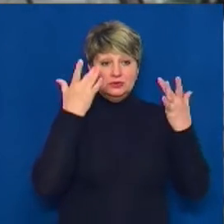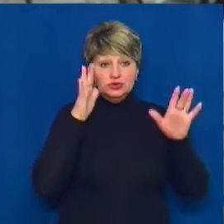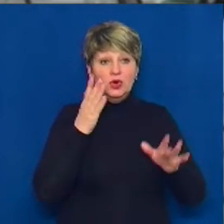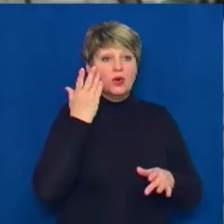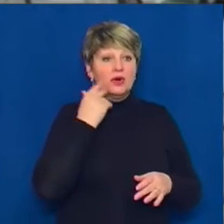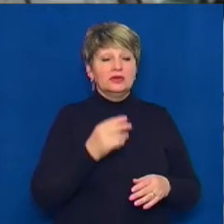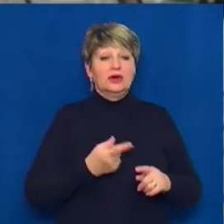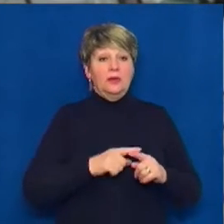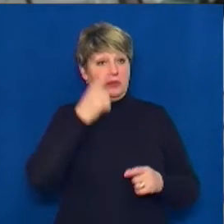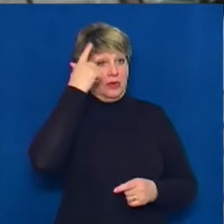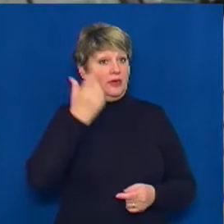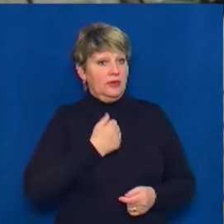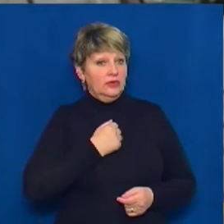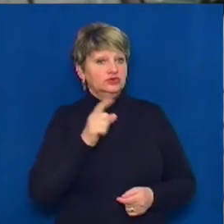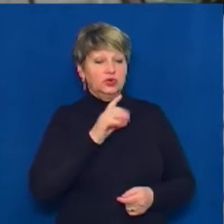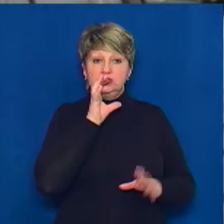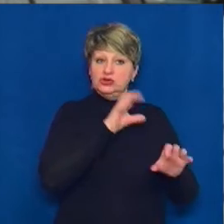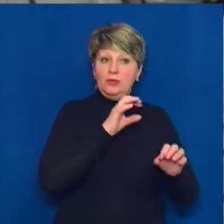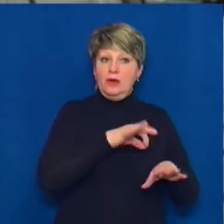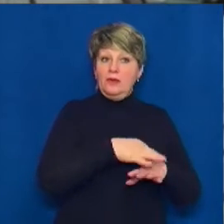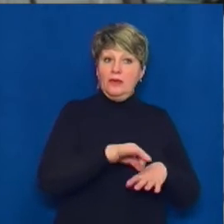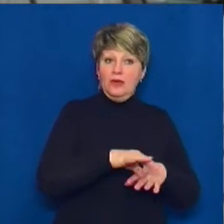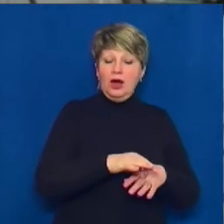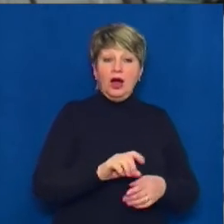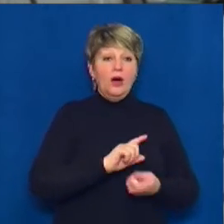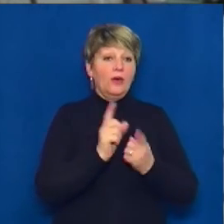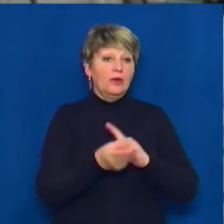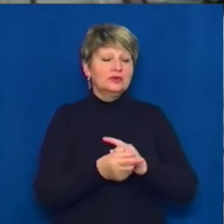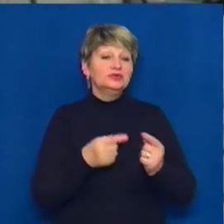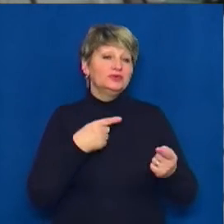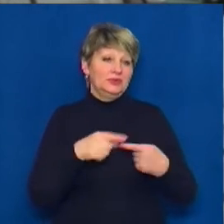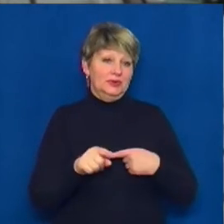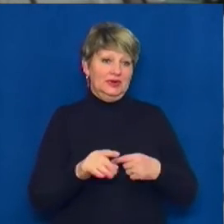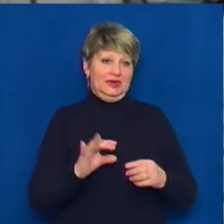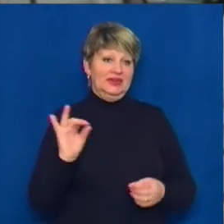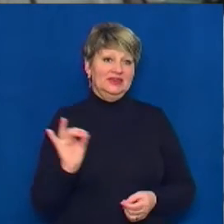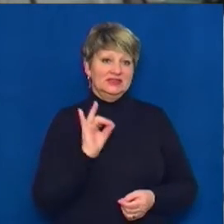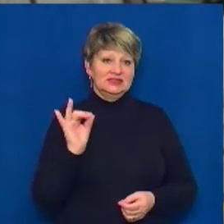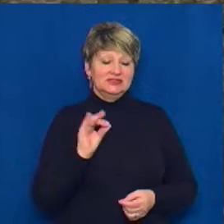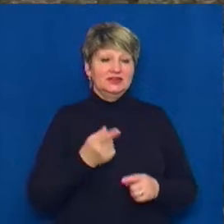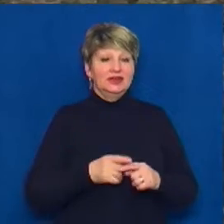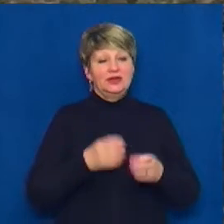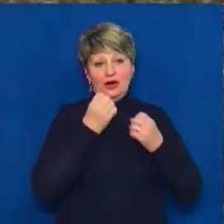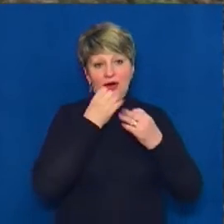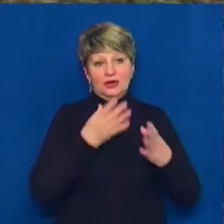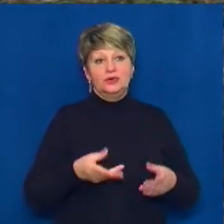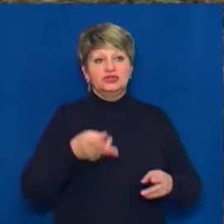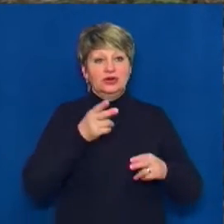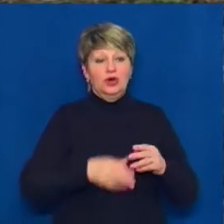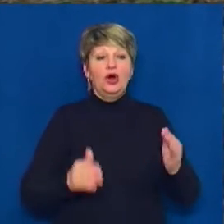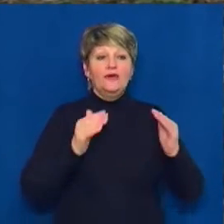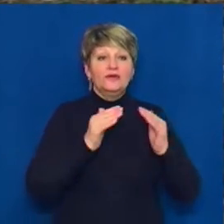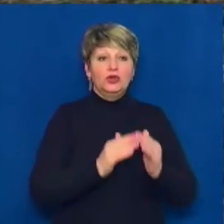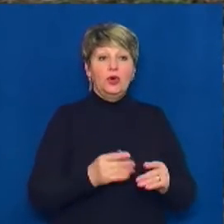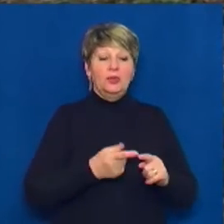повідомили, що над собакою знущається, то зовсім виявилася інакша історія. У цієї історії гарний кінець. Вдома одного